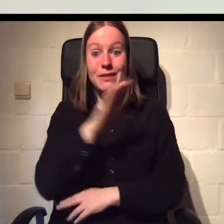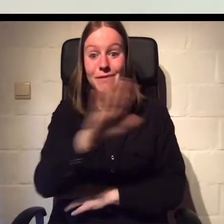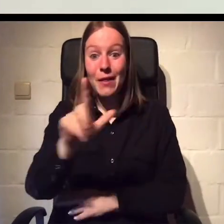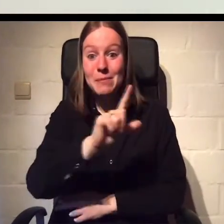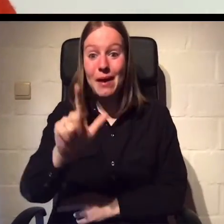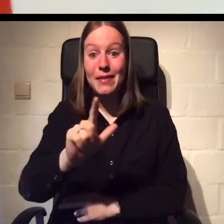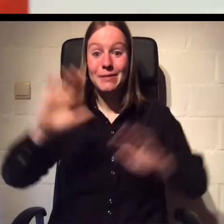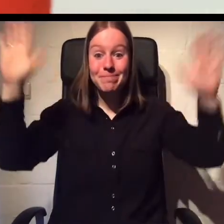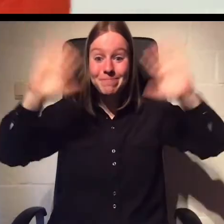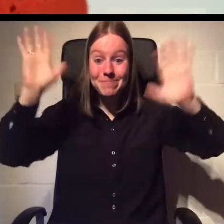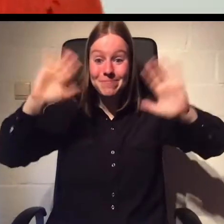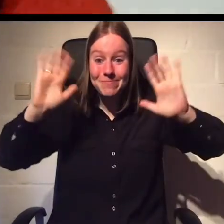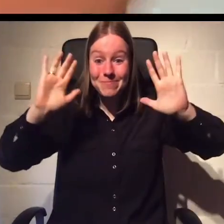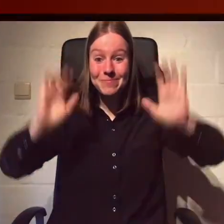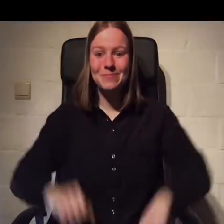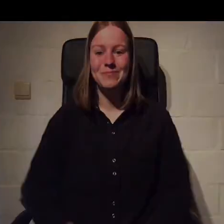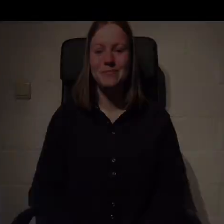jou maandag te zien. Doei!